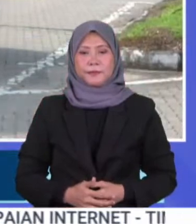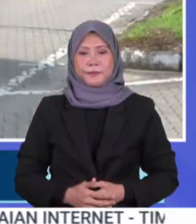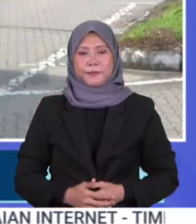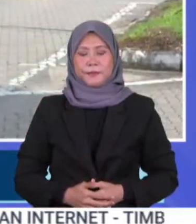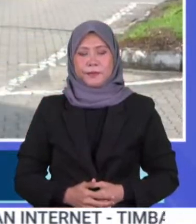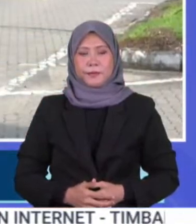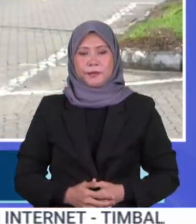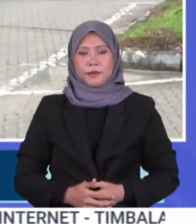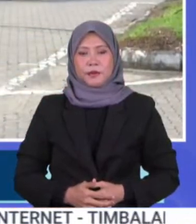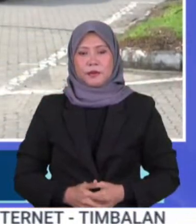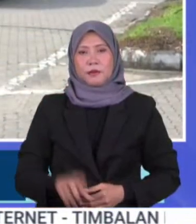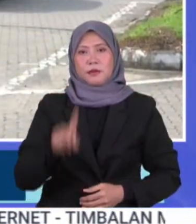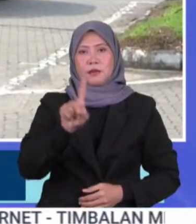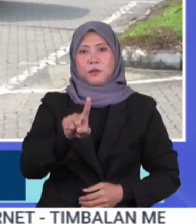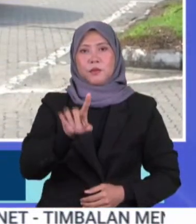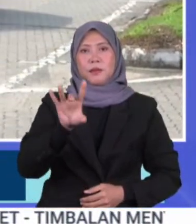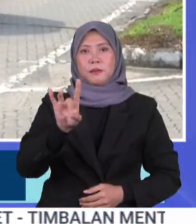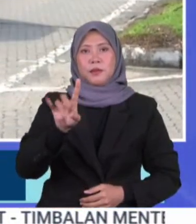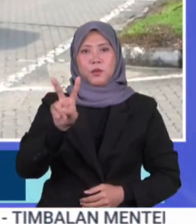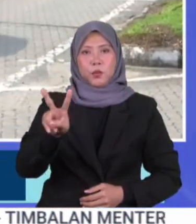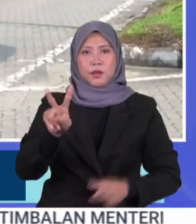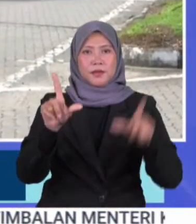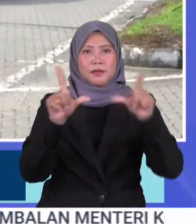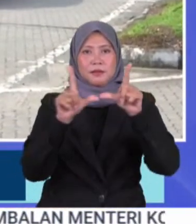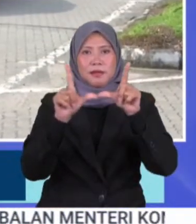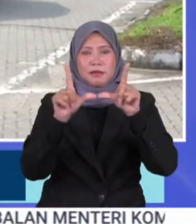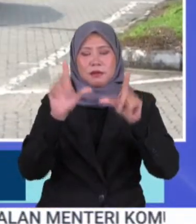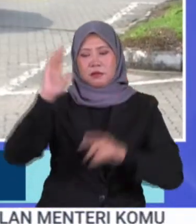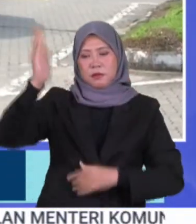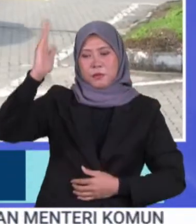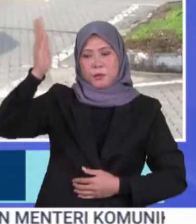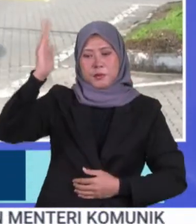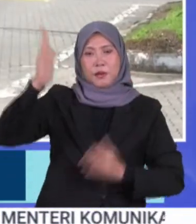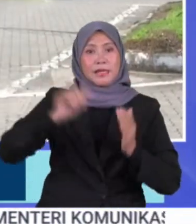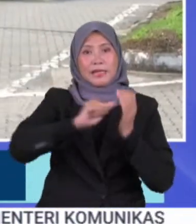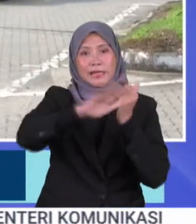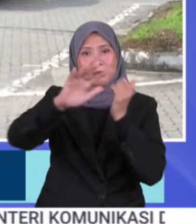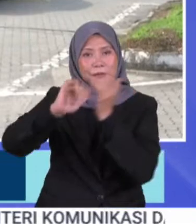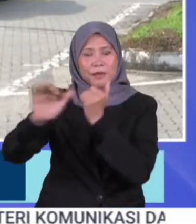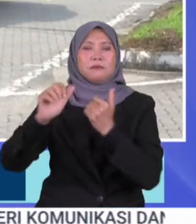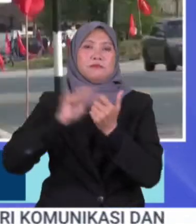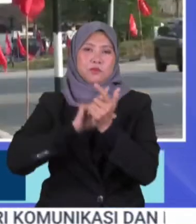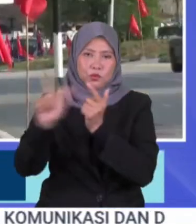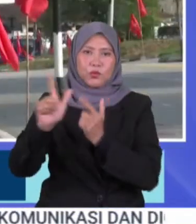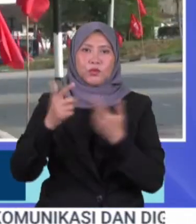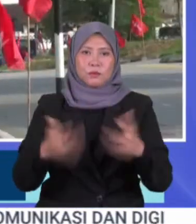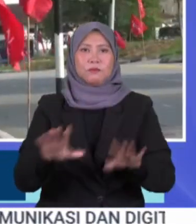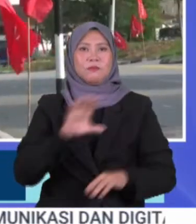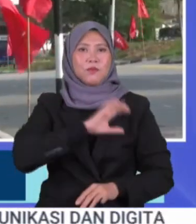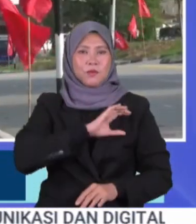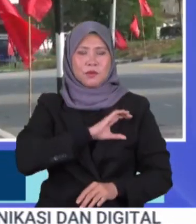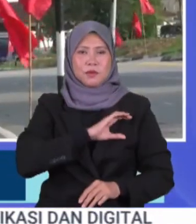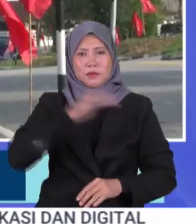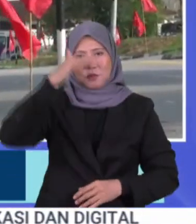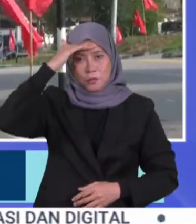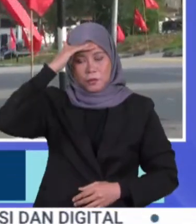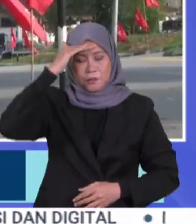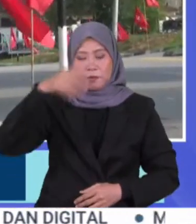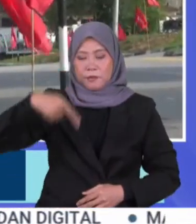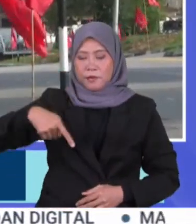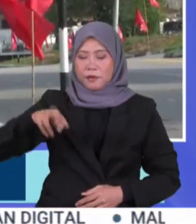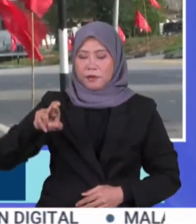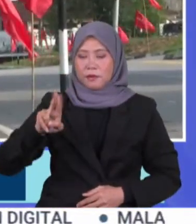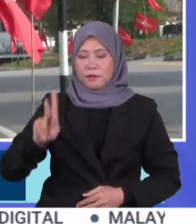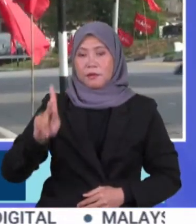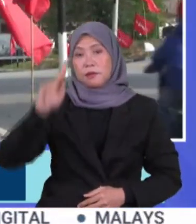Sementara itu, 182 permit ceramah dan kempen diluluskan Polis Johor setakat semalam Terus cakap media PRK